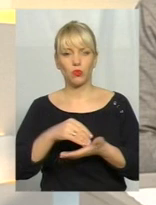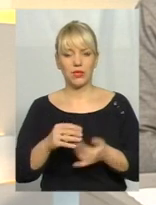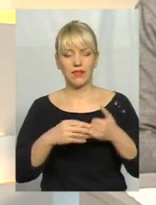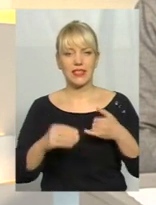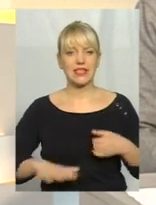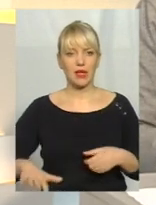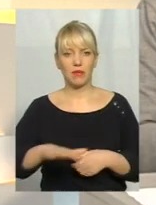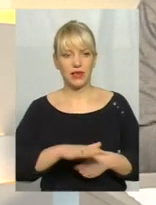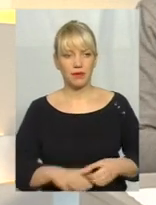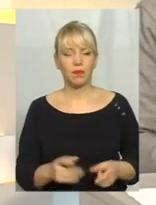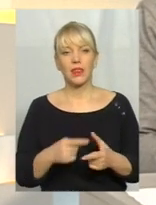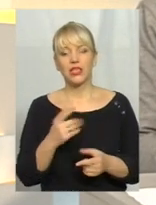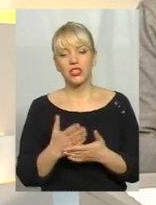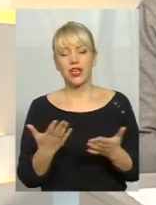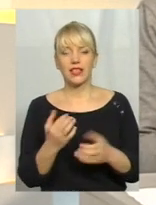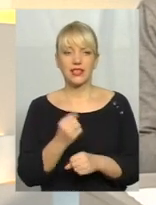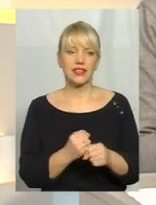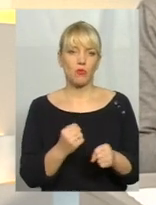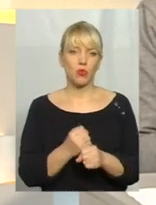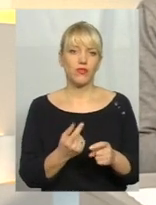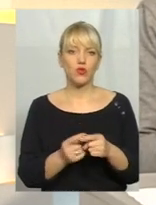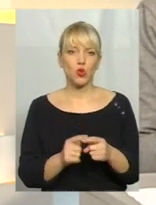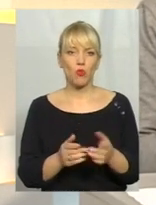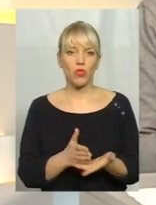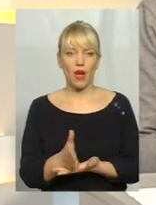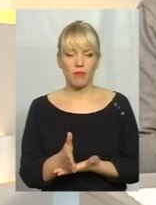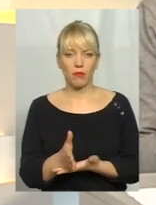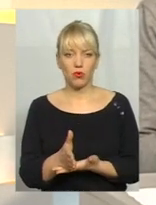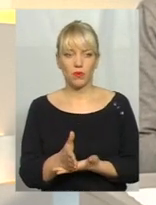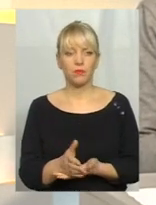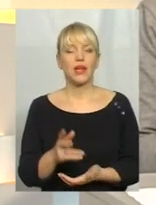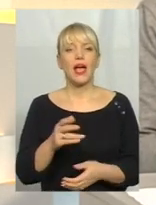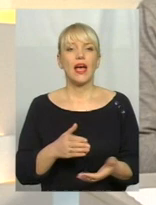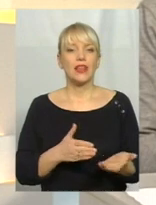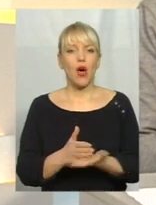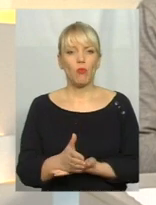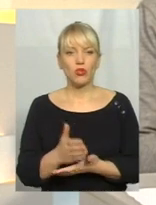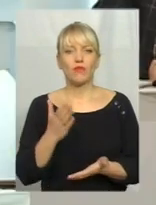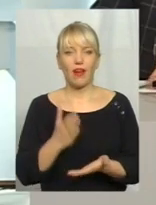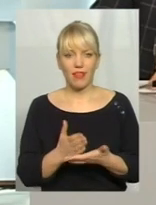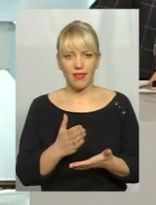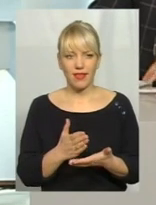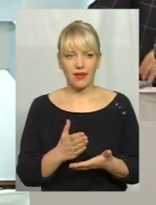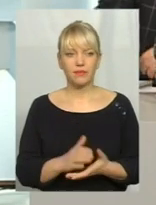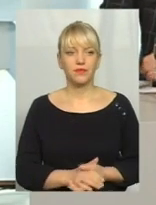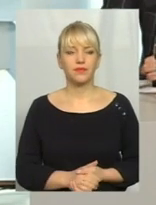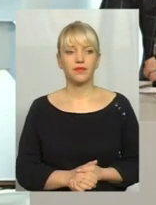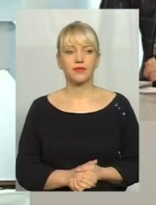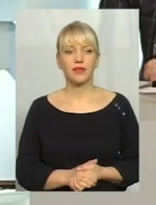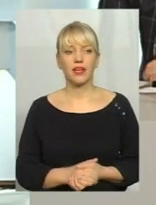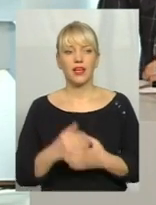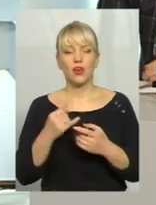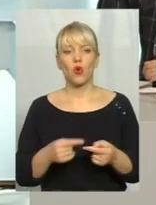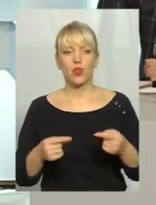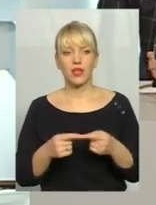ділянки. Чи є якісь напрацювання вже в цьому напрямку? Напрацювання є, і конкретні